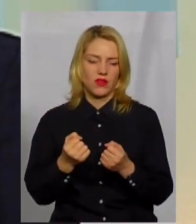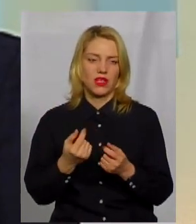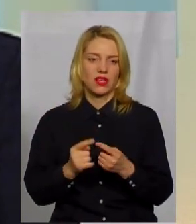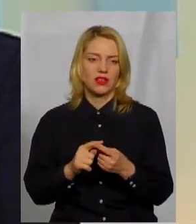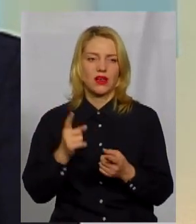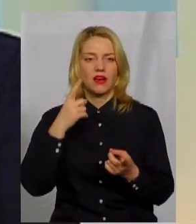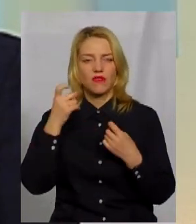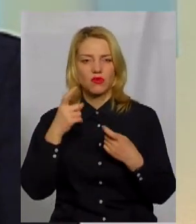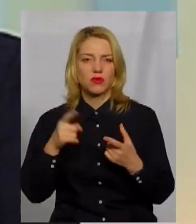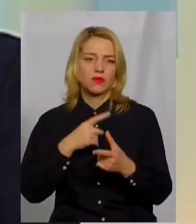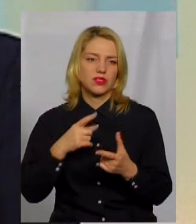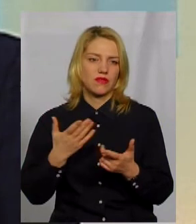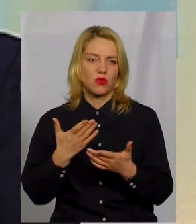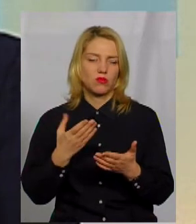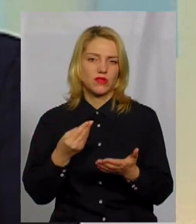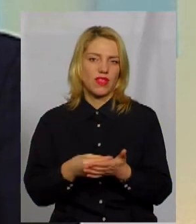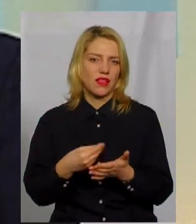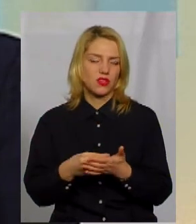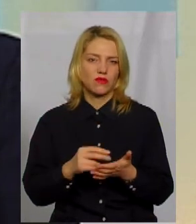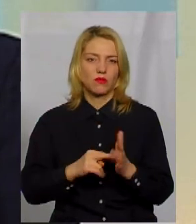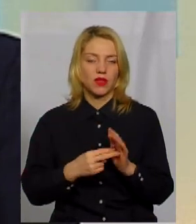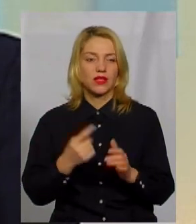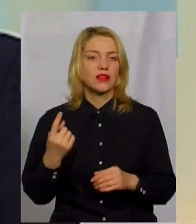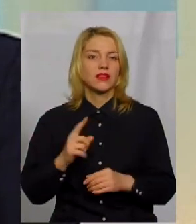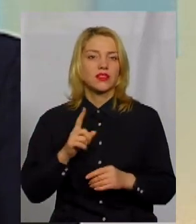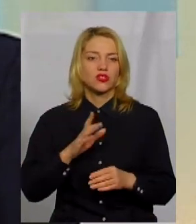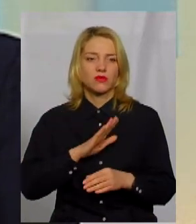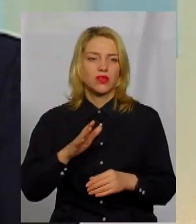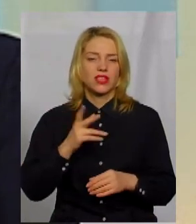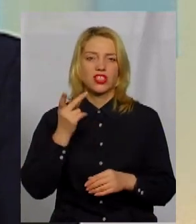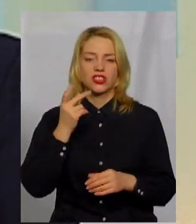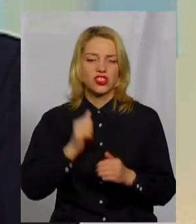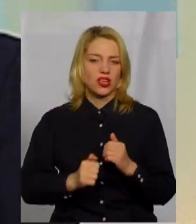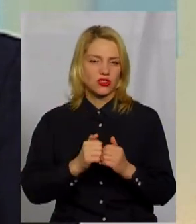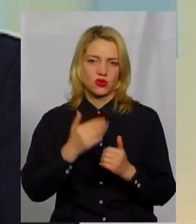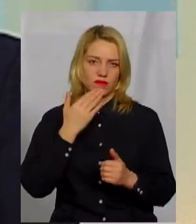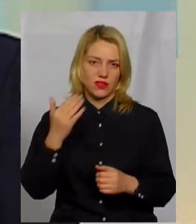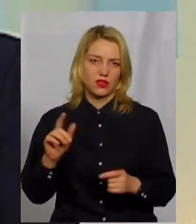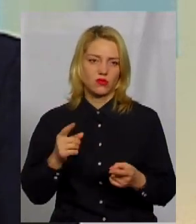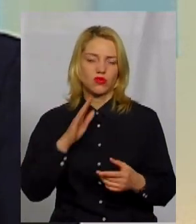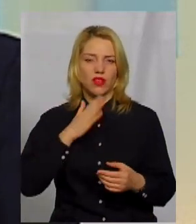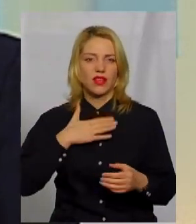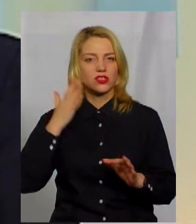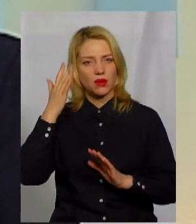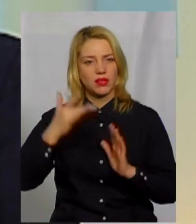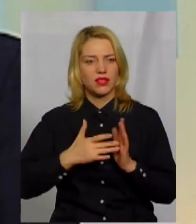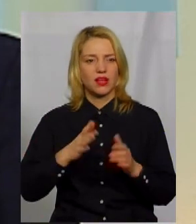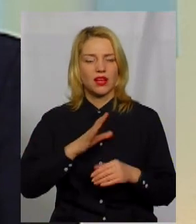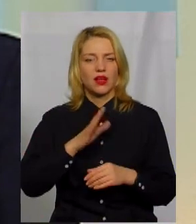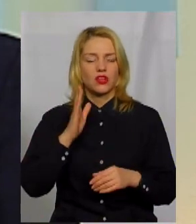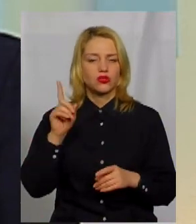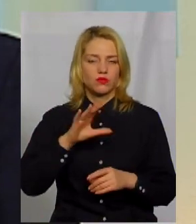інформаційному чи в якомусь фінансовому плані. Єдине, що ми не так часто до них звертаємось, тому що наша мета, мабуть, більше бути